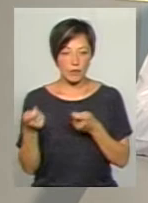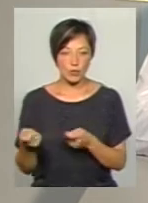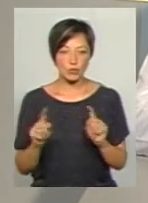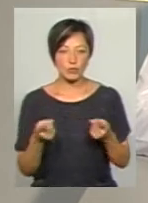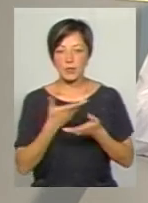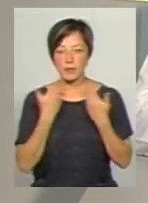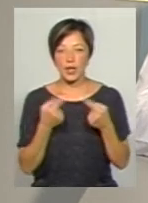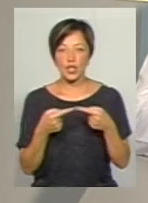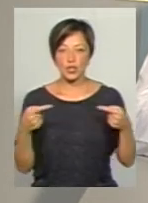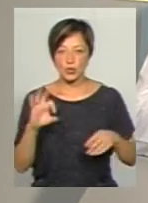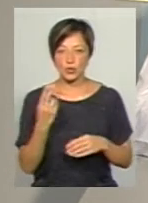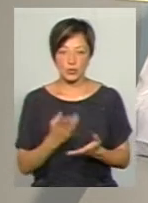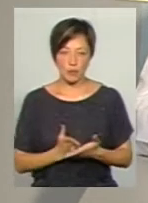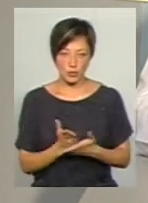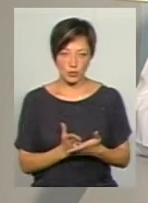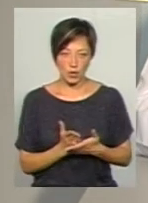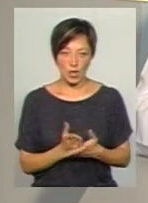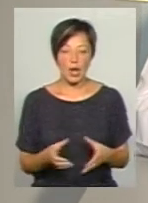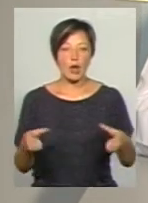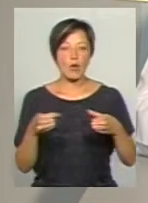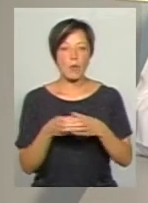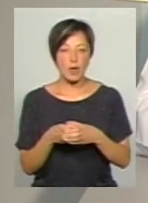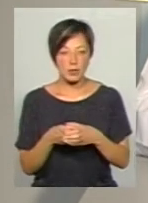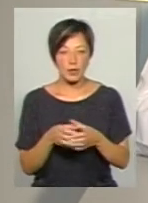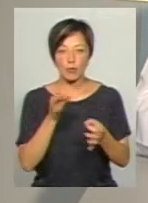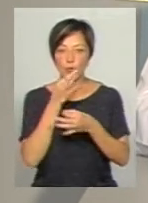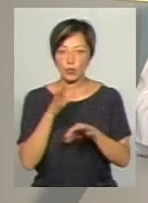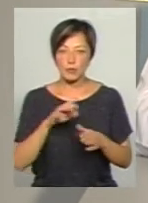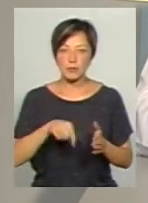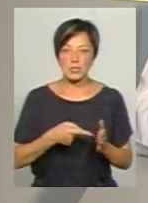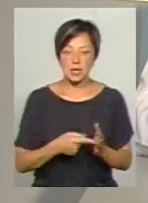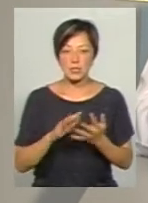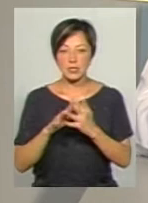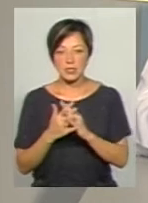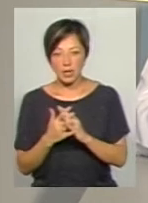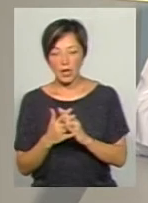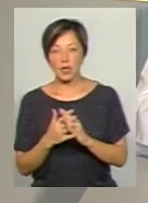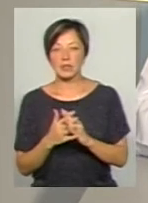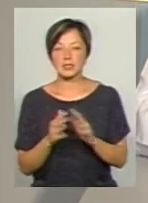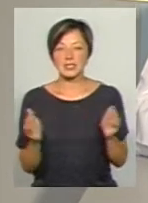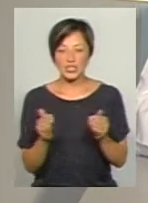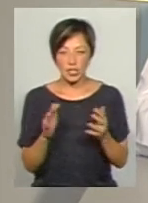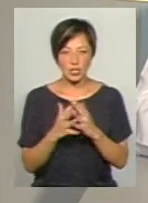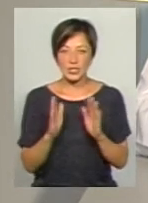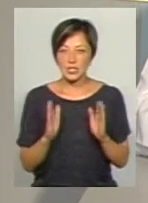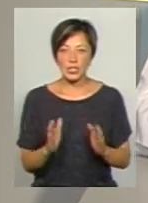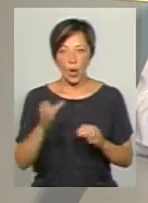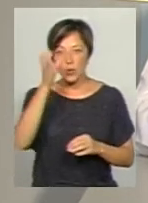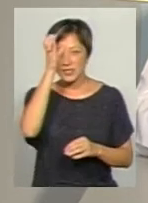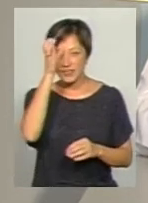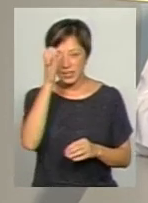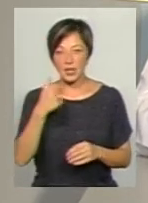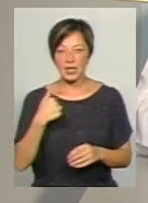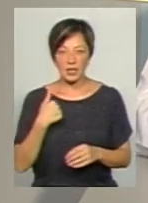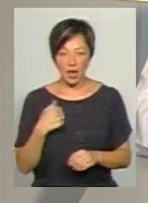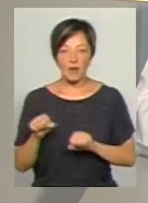немає інших соціальних послуг. Громада будь-яка, міська, сільська, селищна – це не лише освіта. Я